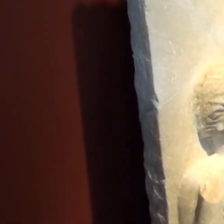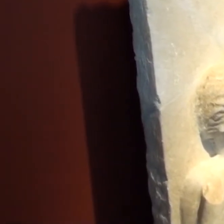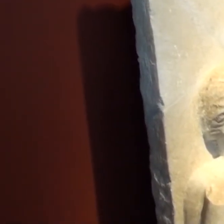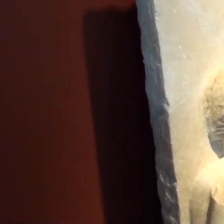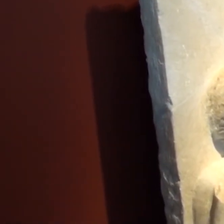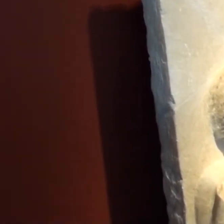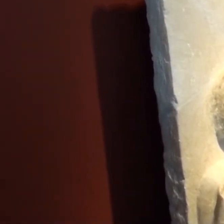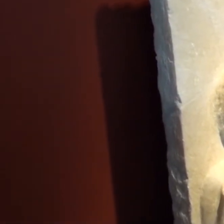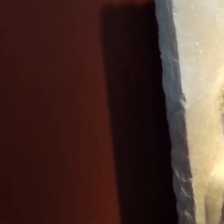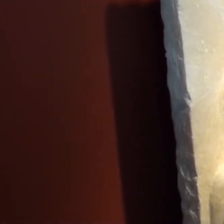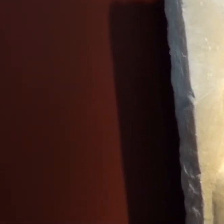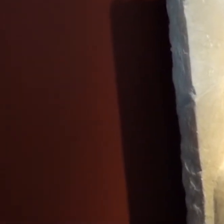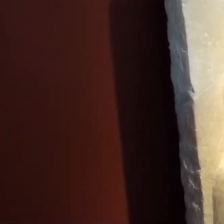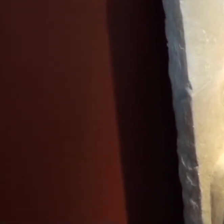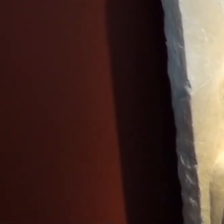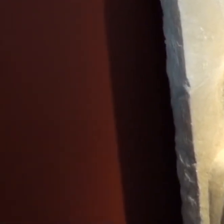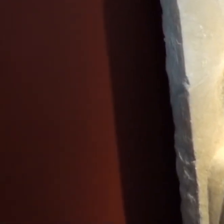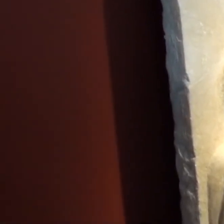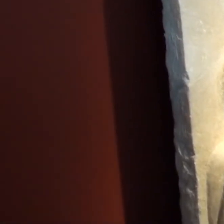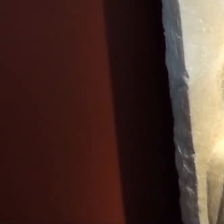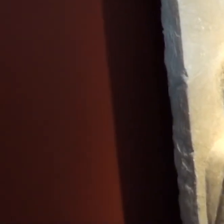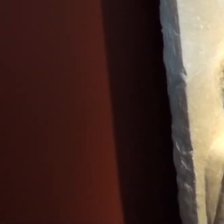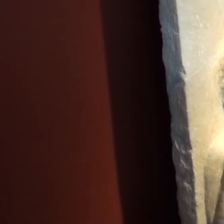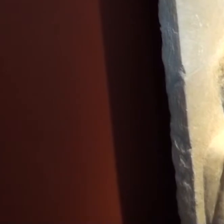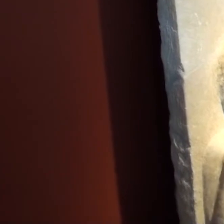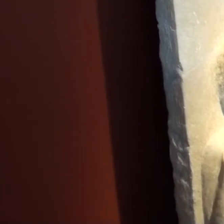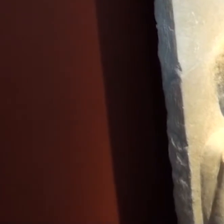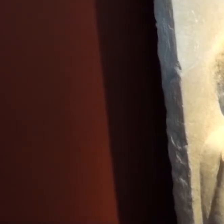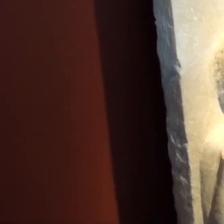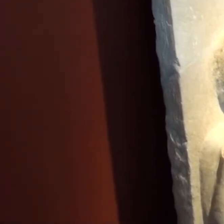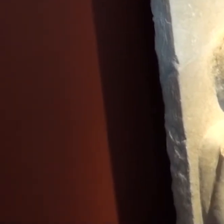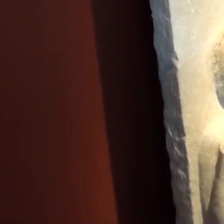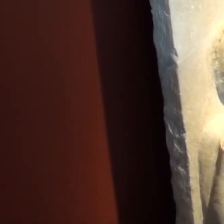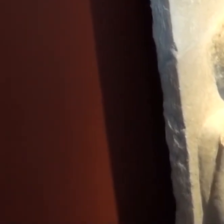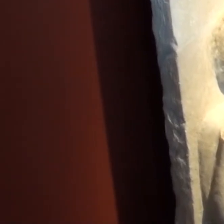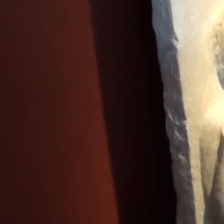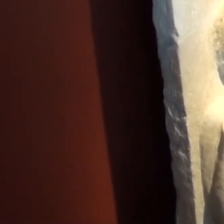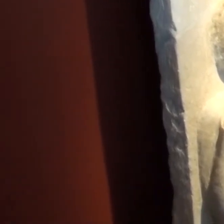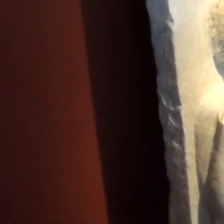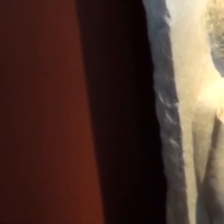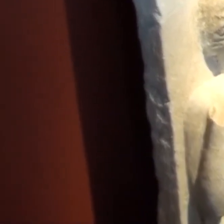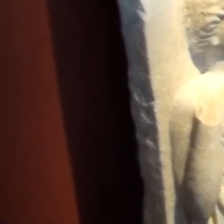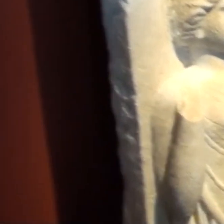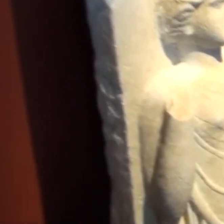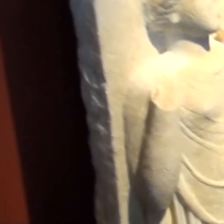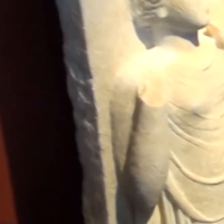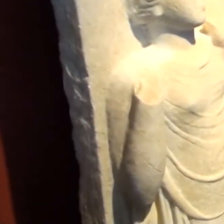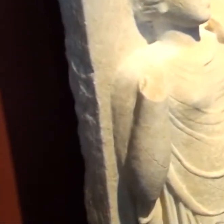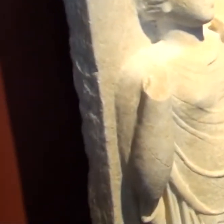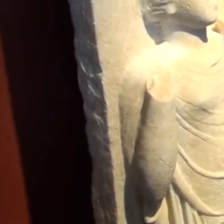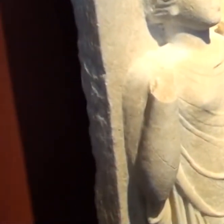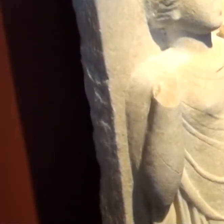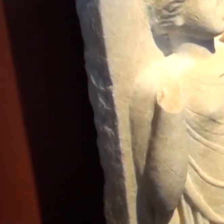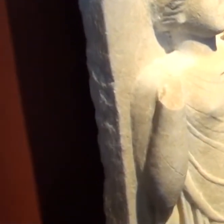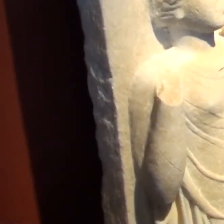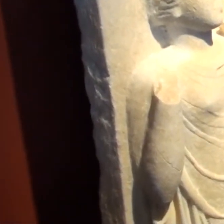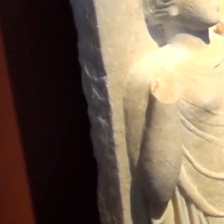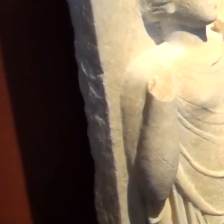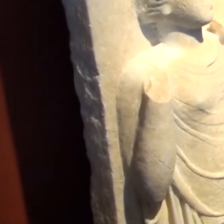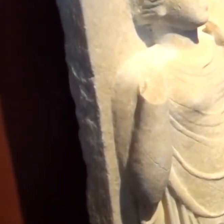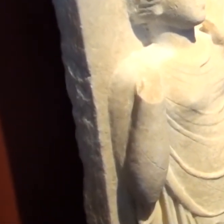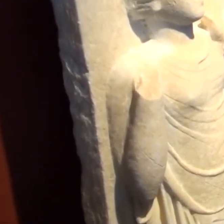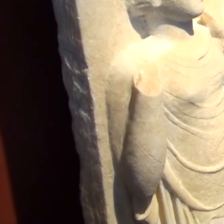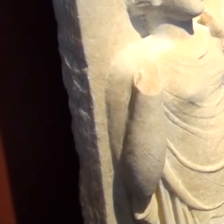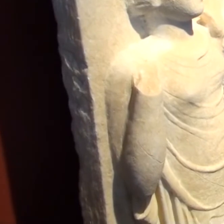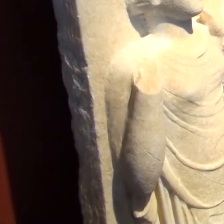αφήνει γυμνό το στέρνο του διπλώνεται στη μέση εκεί που είστε τώρα κύριε Γιάννη και πέφτει